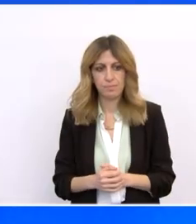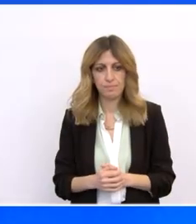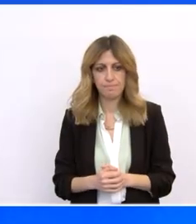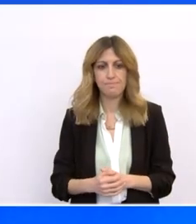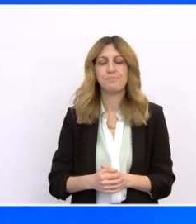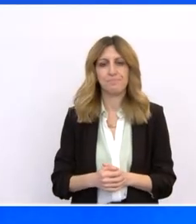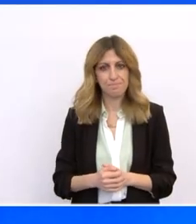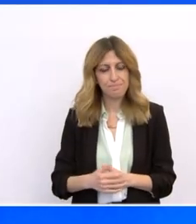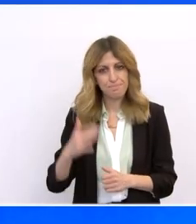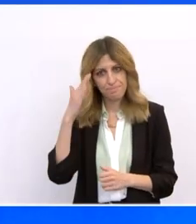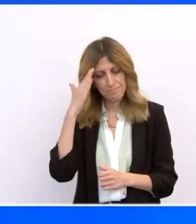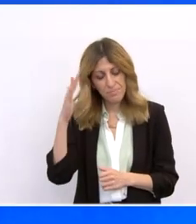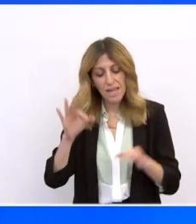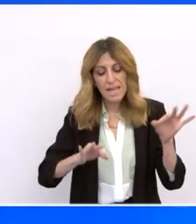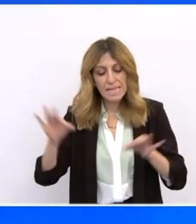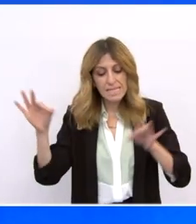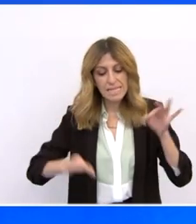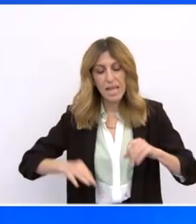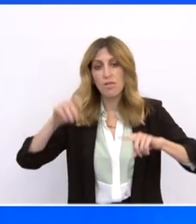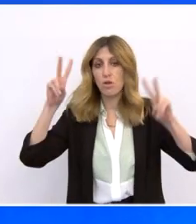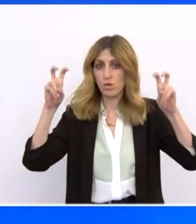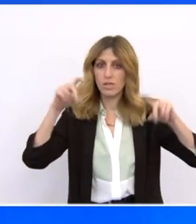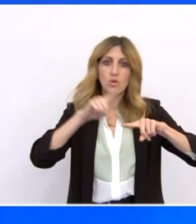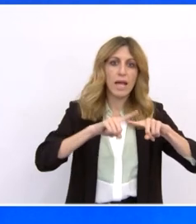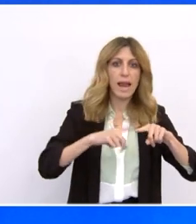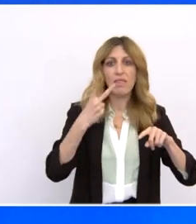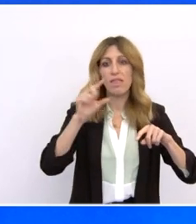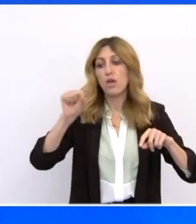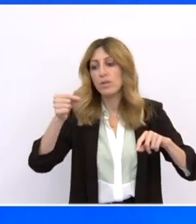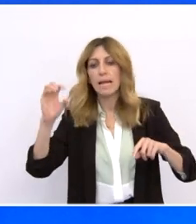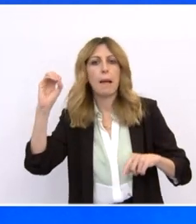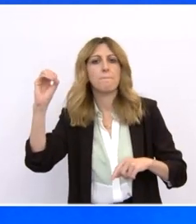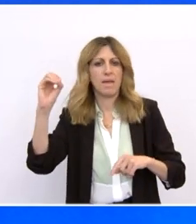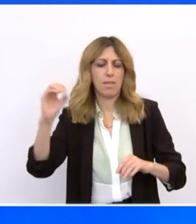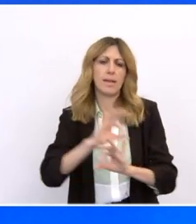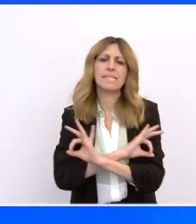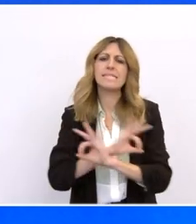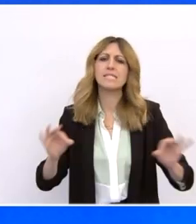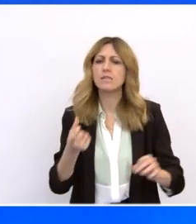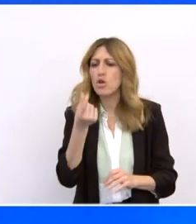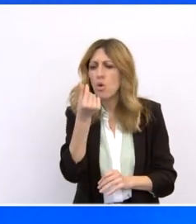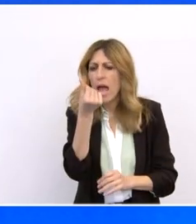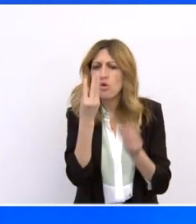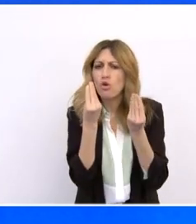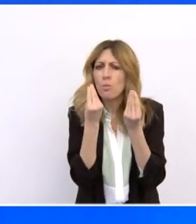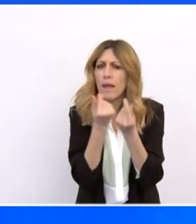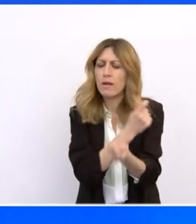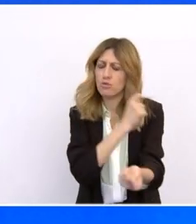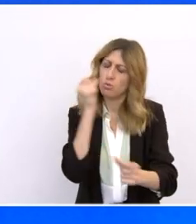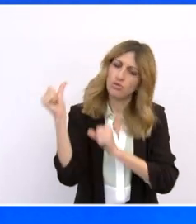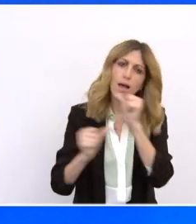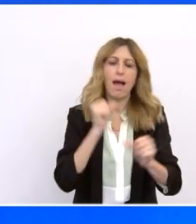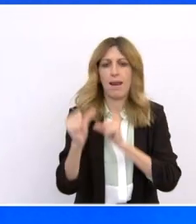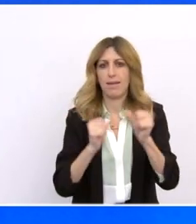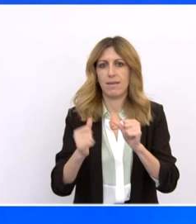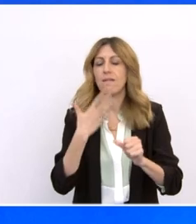Ελλάδα 2.0 θα οδηγήσει σε μια θεμελιώδη αλλαγή του οικονομικού υποδείγματος. Τοποθετώντας την ελληνική οικονομία